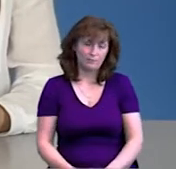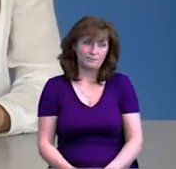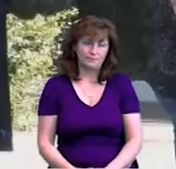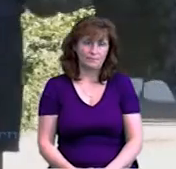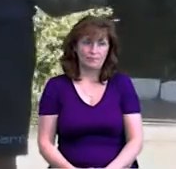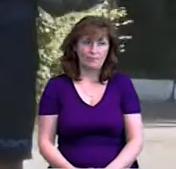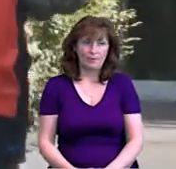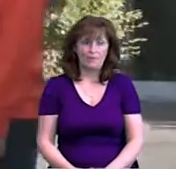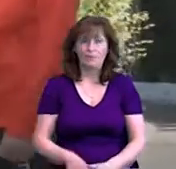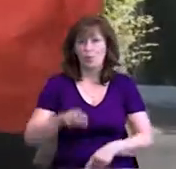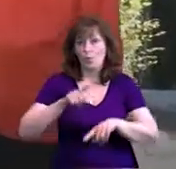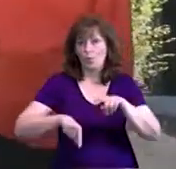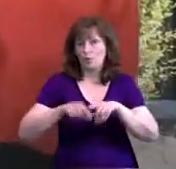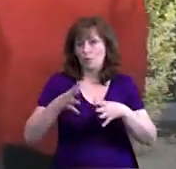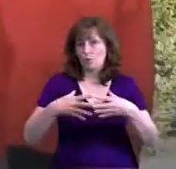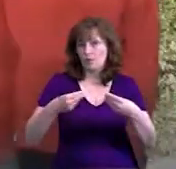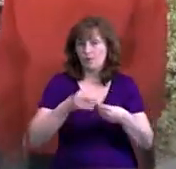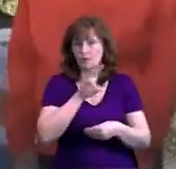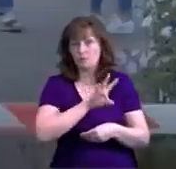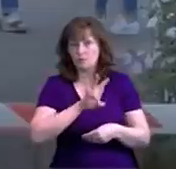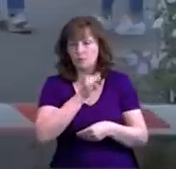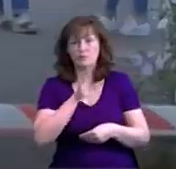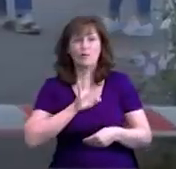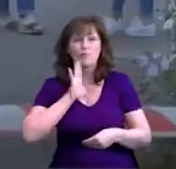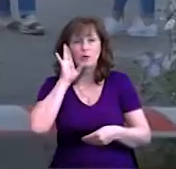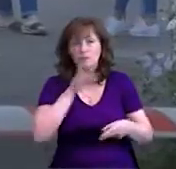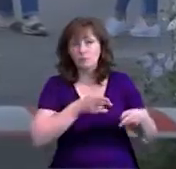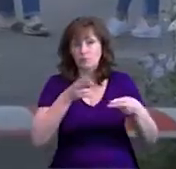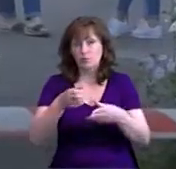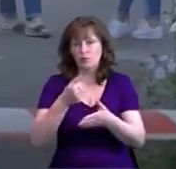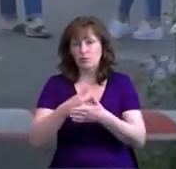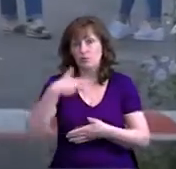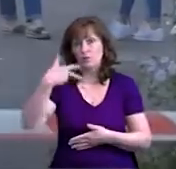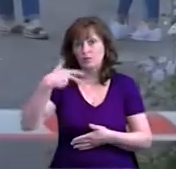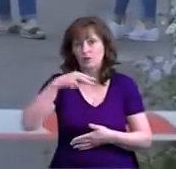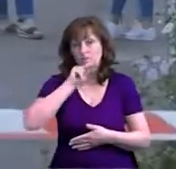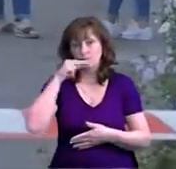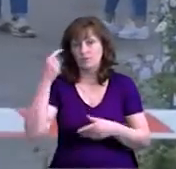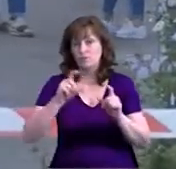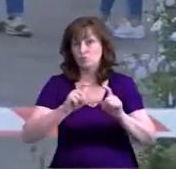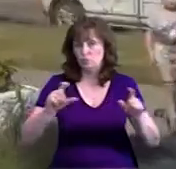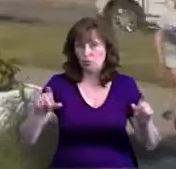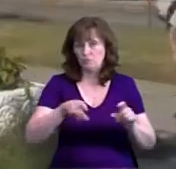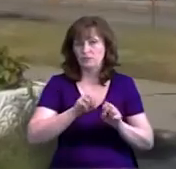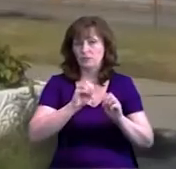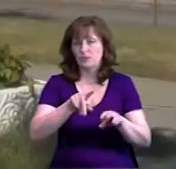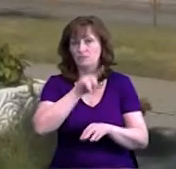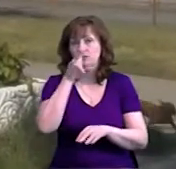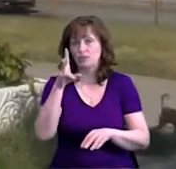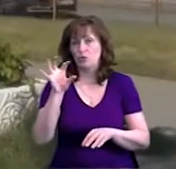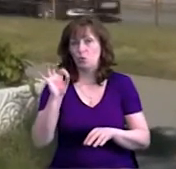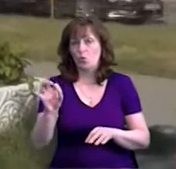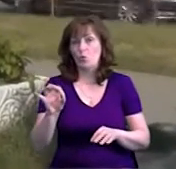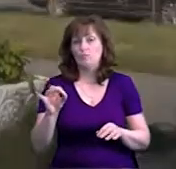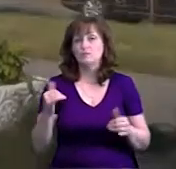Родина Харицьких із Ніжина сьогодні вранці приїхала до 30-ї чернігівської школи. Тут складає ЗНО з хімії